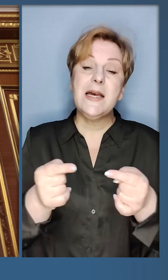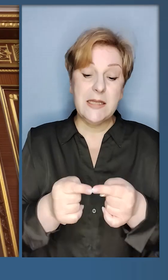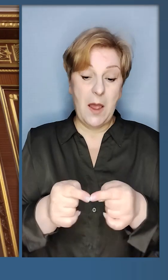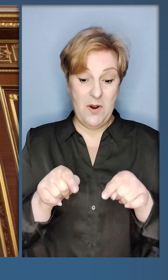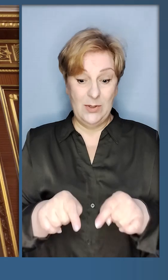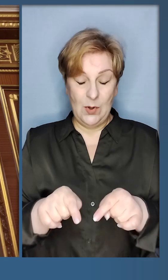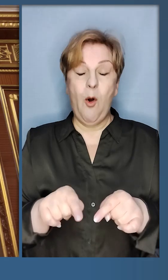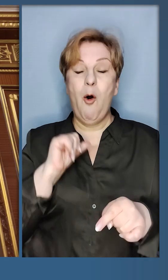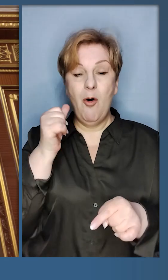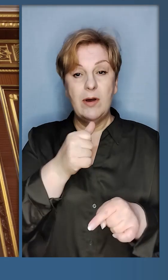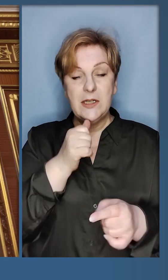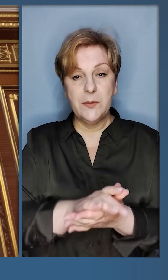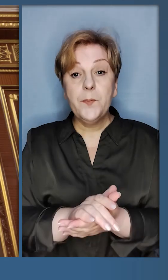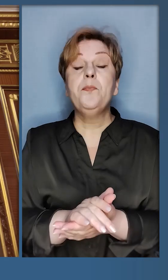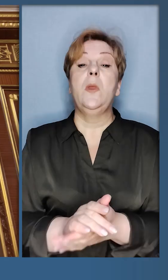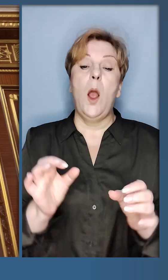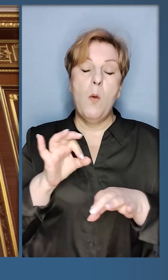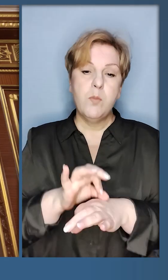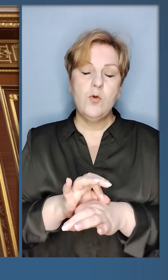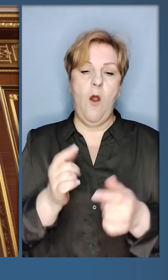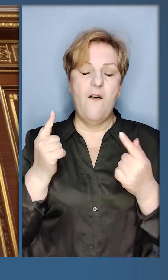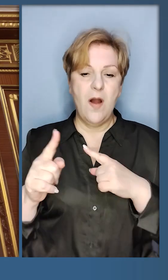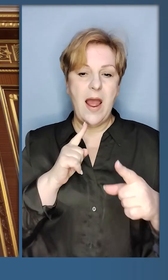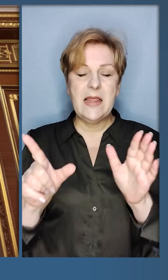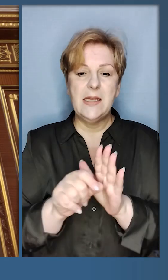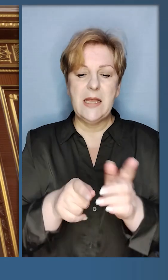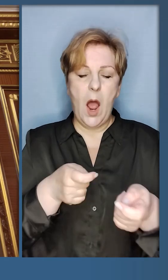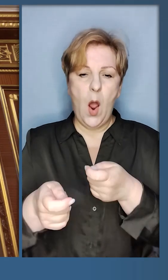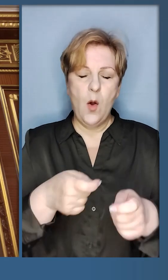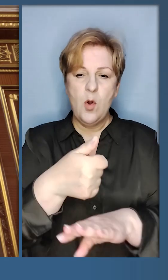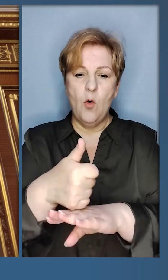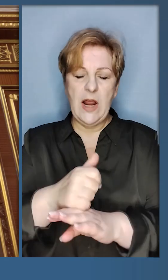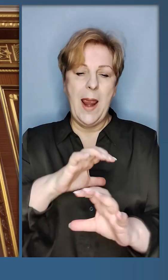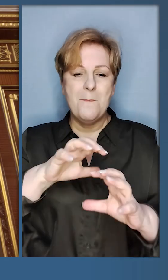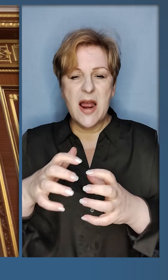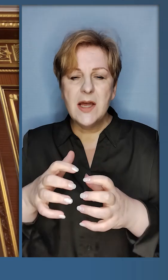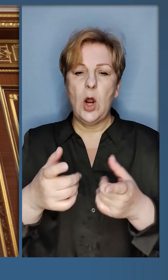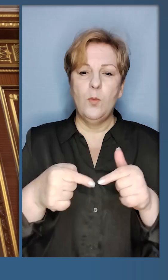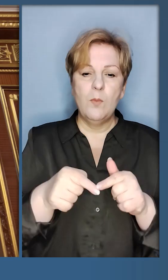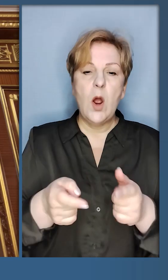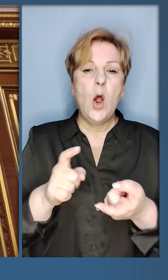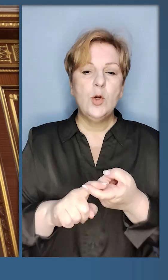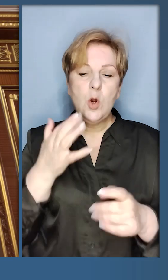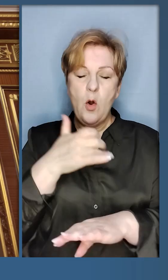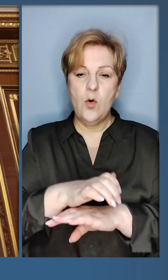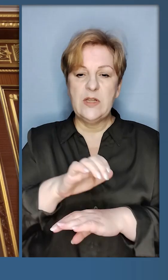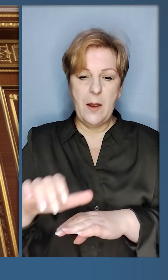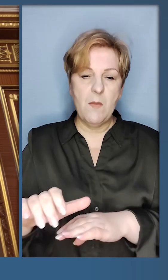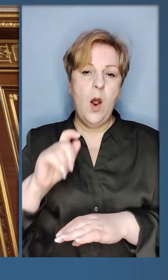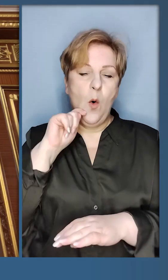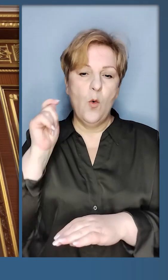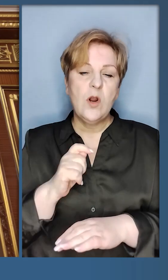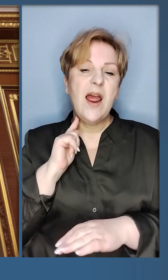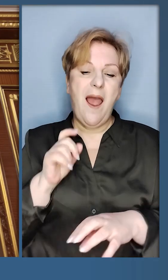Саме цьогоріч. Провів і велику нараду з урядовцями, з нашими міжнародниками щодо експорту української